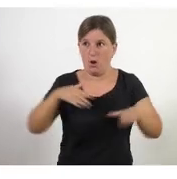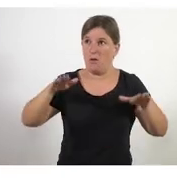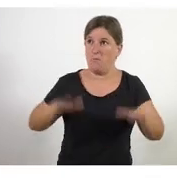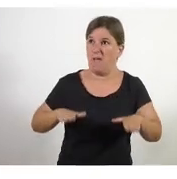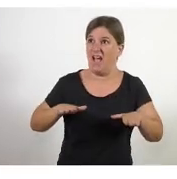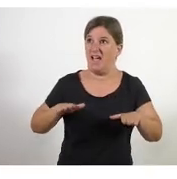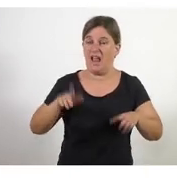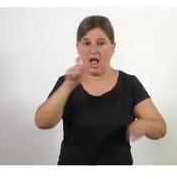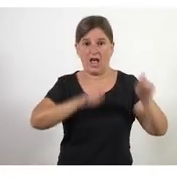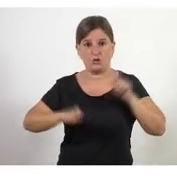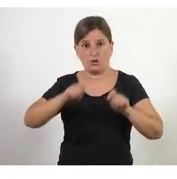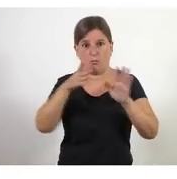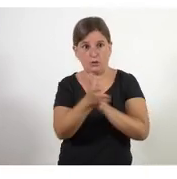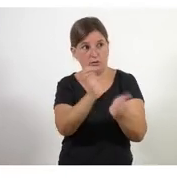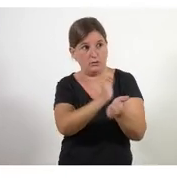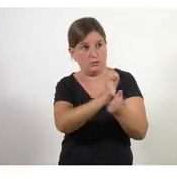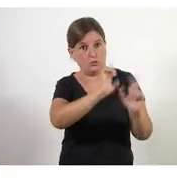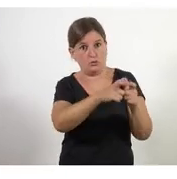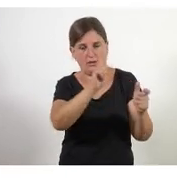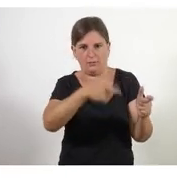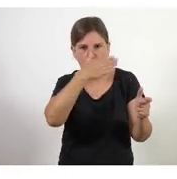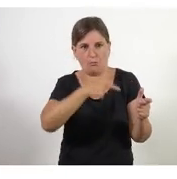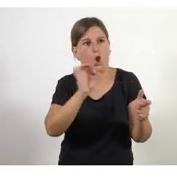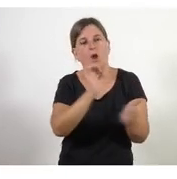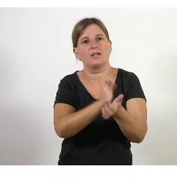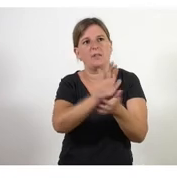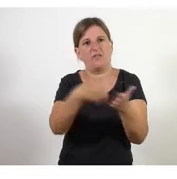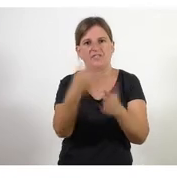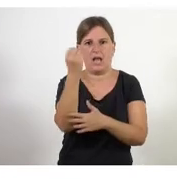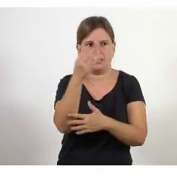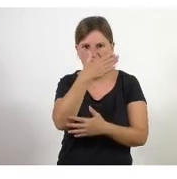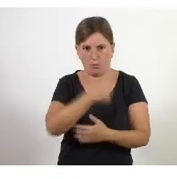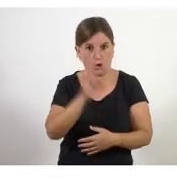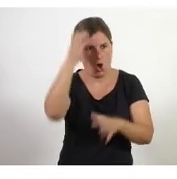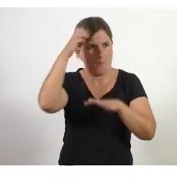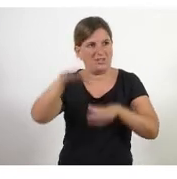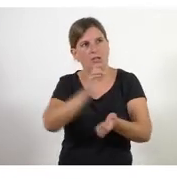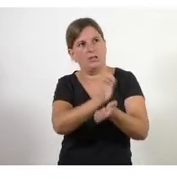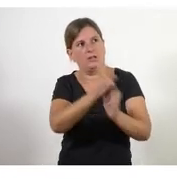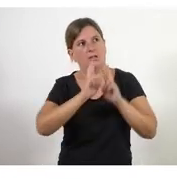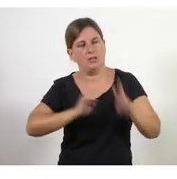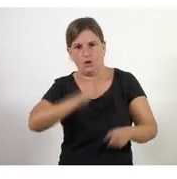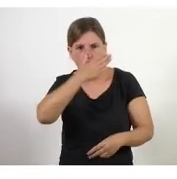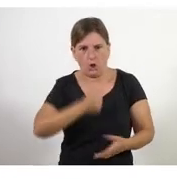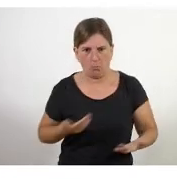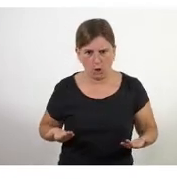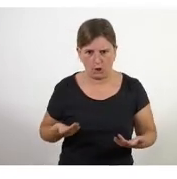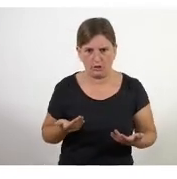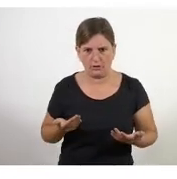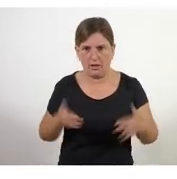governança ni a junta directiva ni a assemblea de socis ni a patronat ni pots tindre